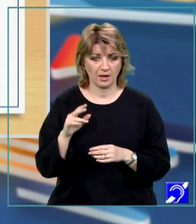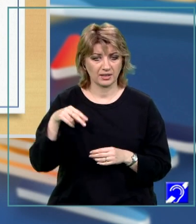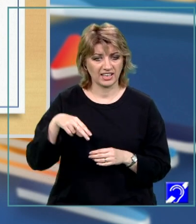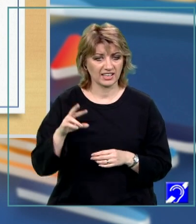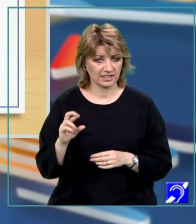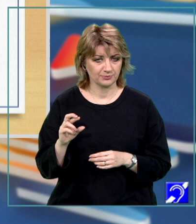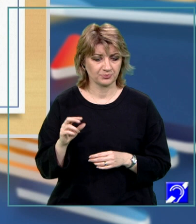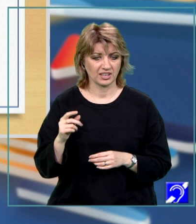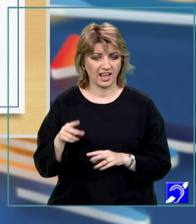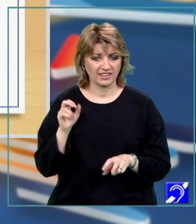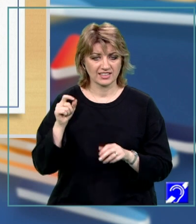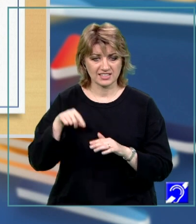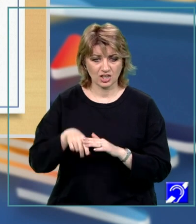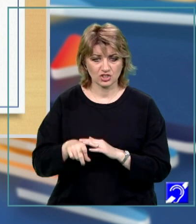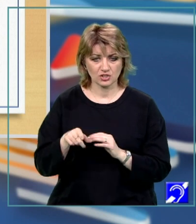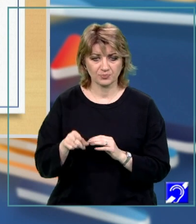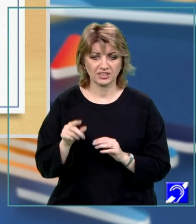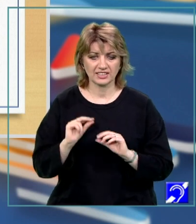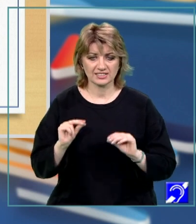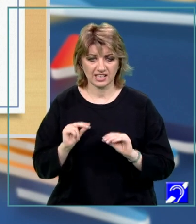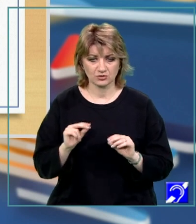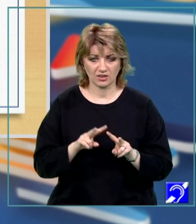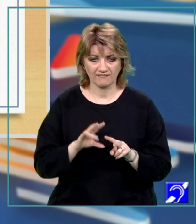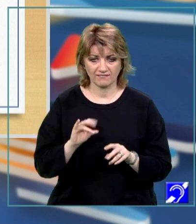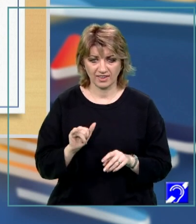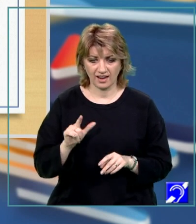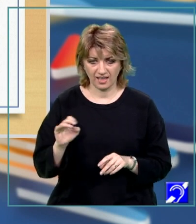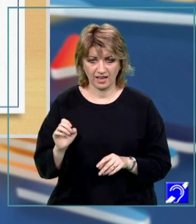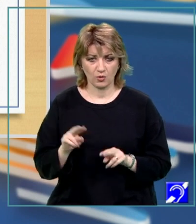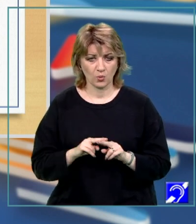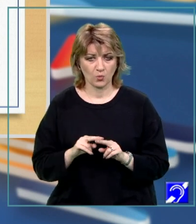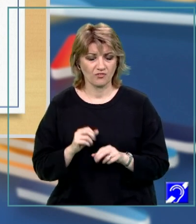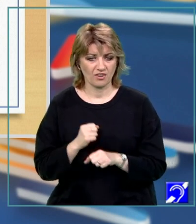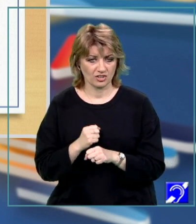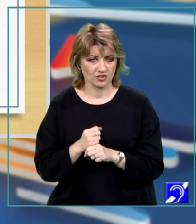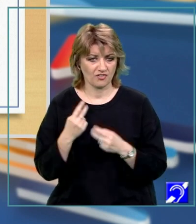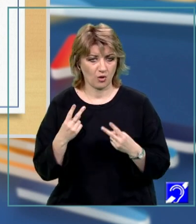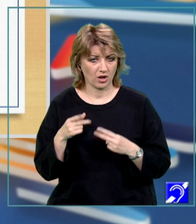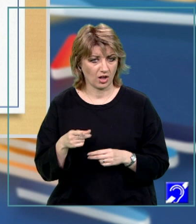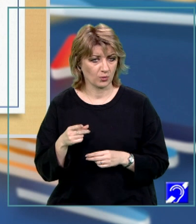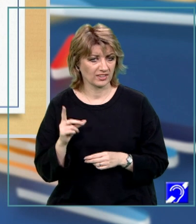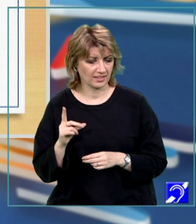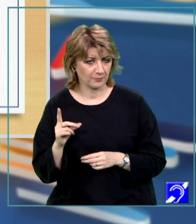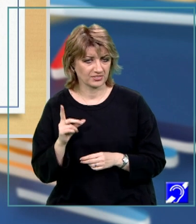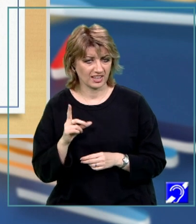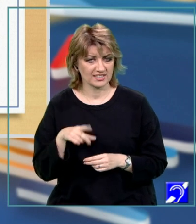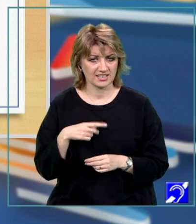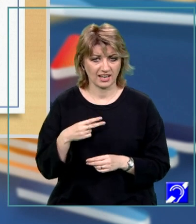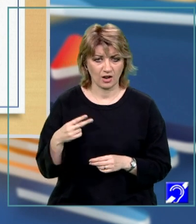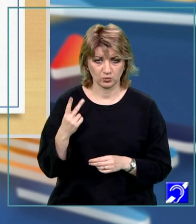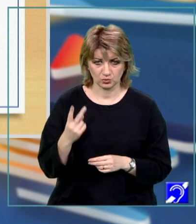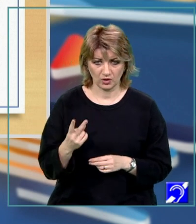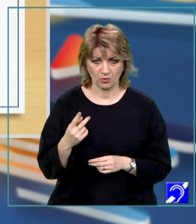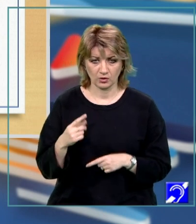Înainte să ieșim din instrucțiunea repetitivă while, vedem cum setăm următoarea valoare a lui D. În cazul în care D este egal cu 2,